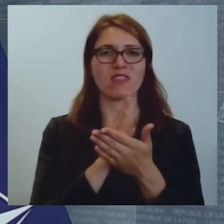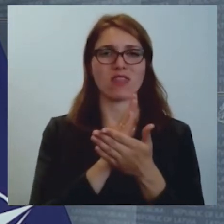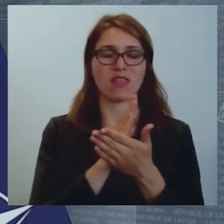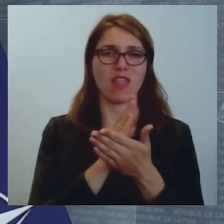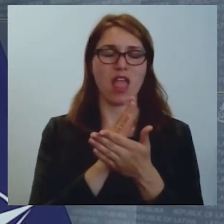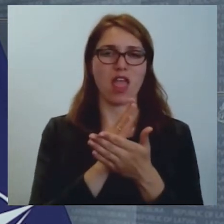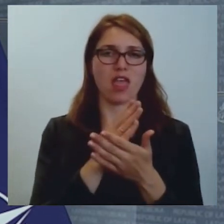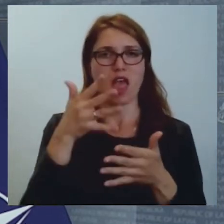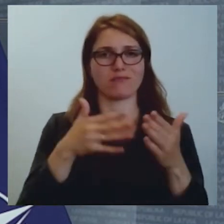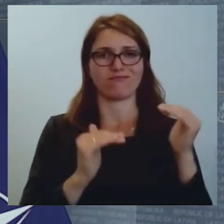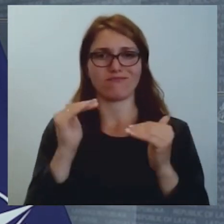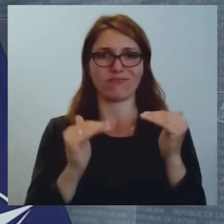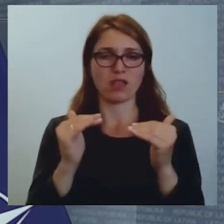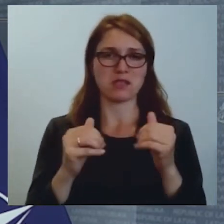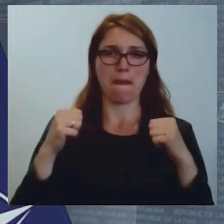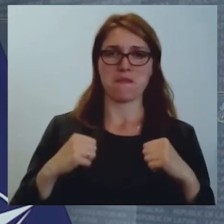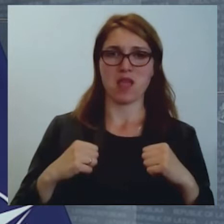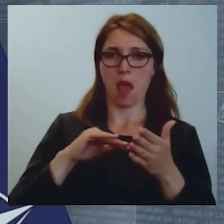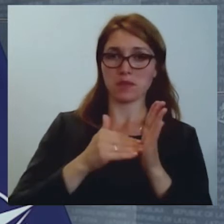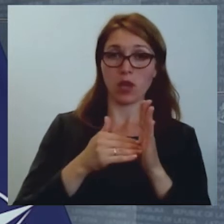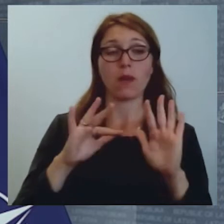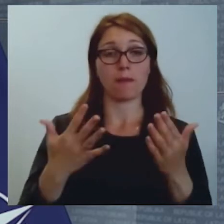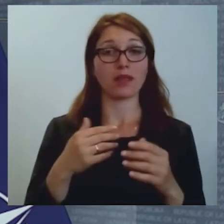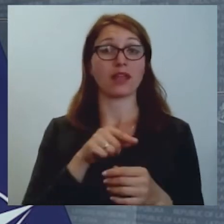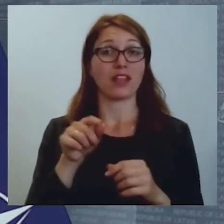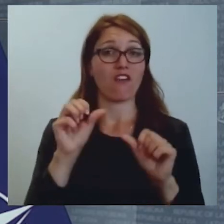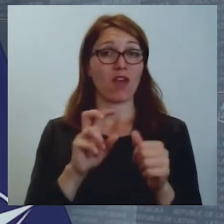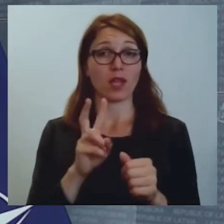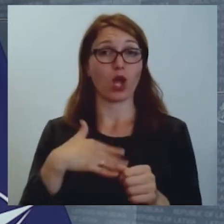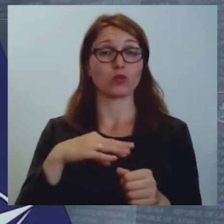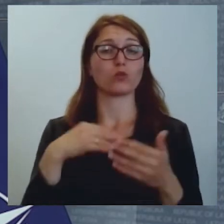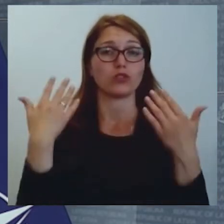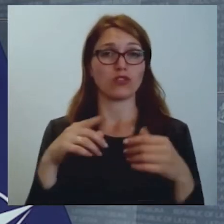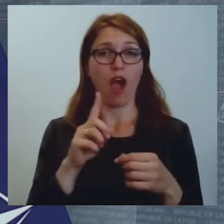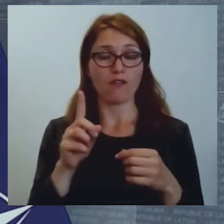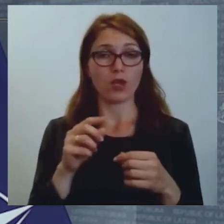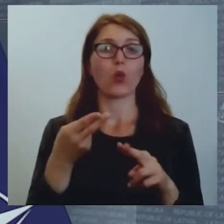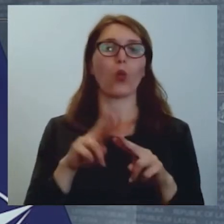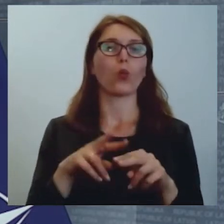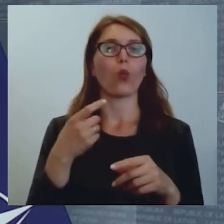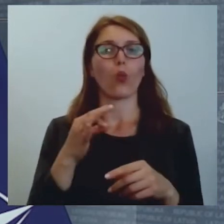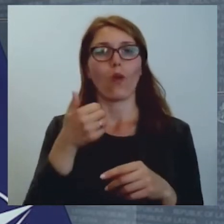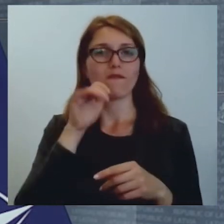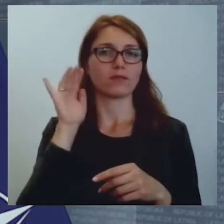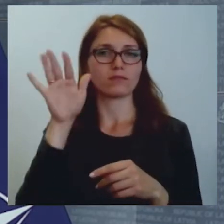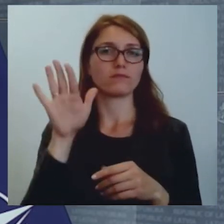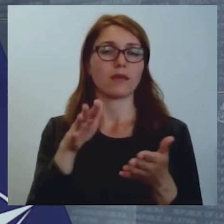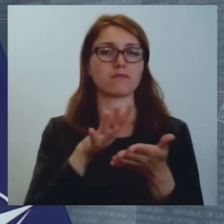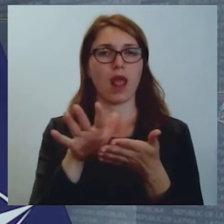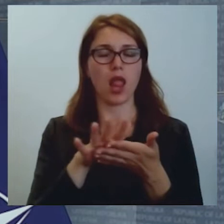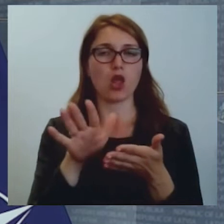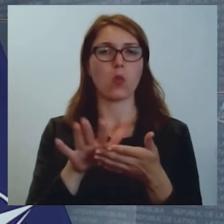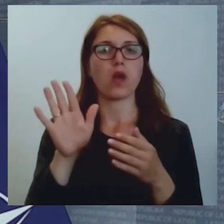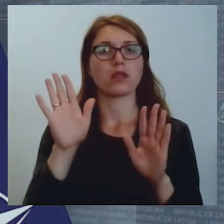Bet ar tiem instrumentiem, kas mums jau ir, un ko mēs vēl varēsim pielietot, tātad šo bezdarbu